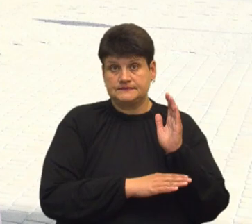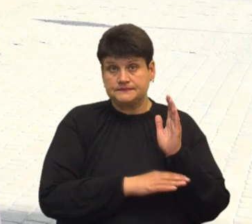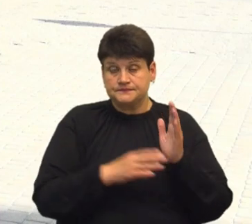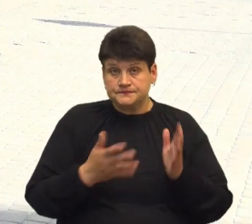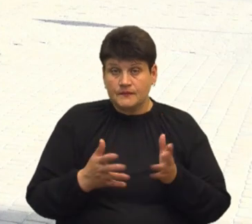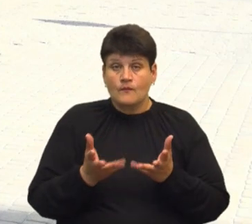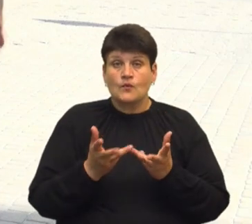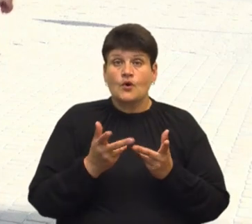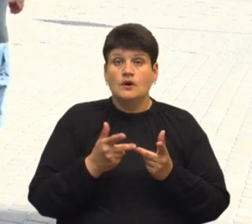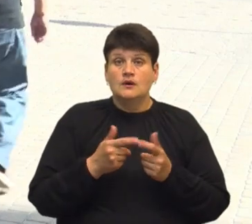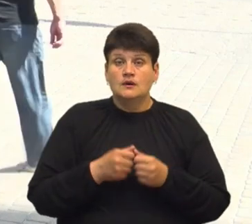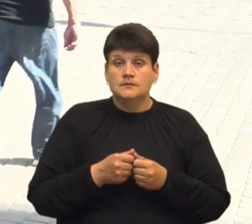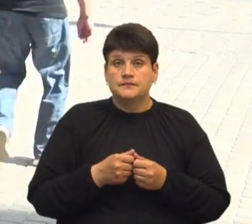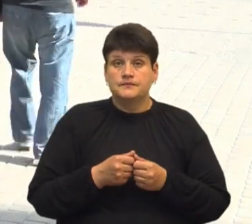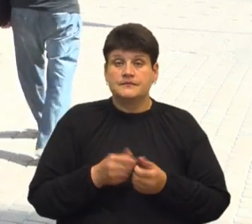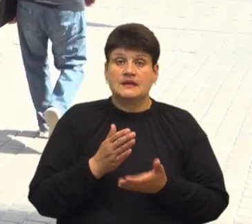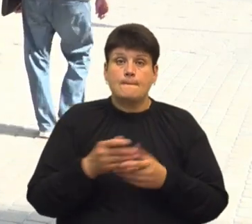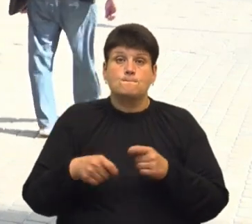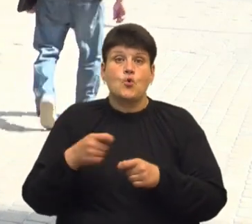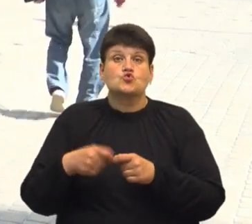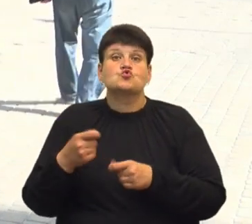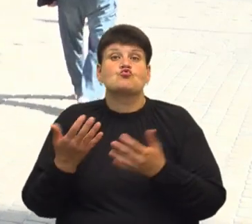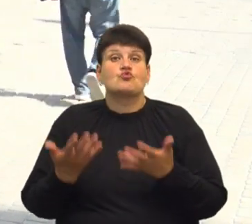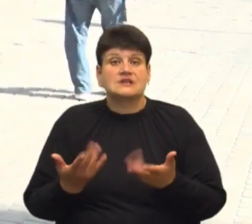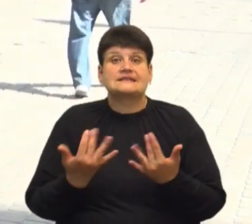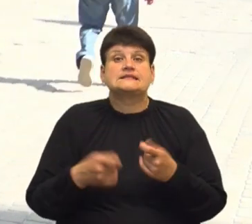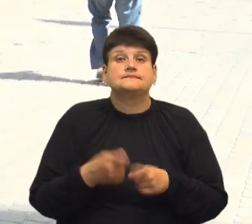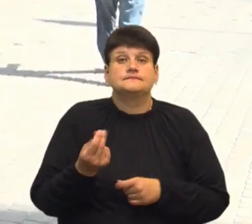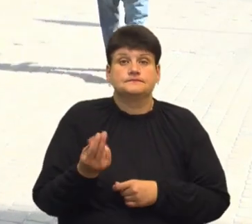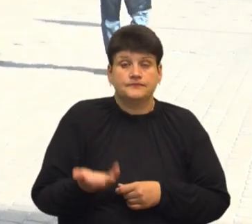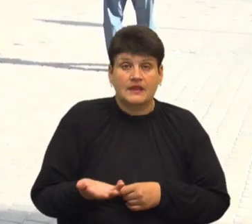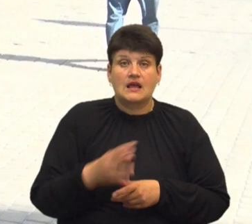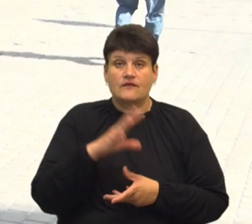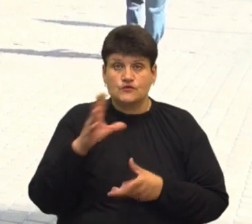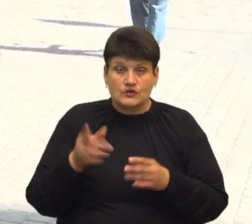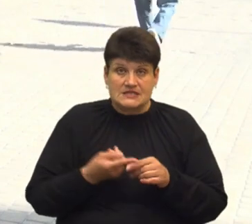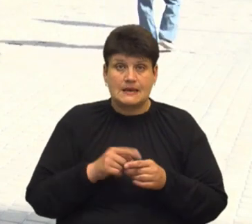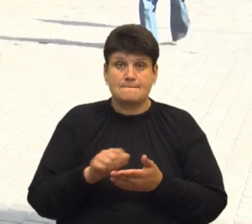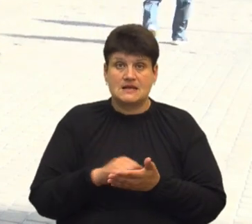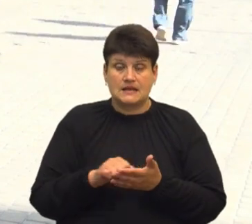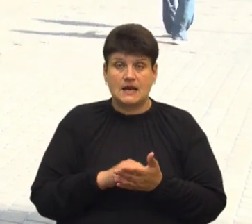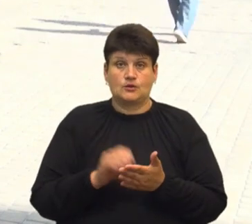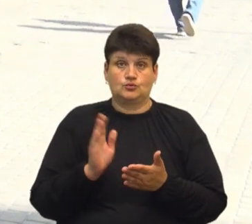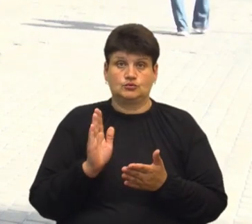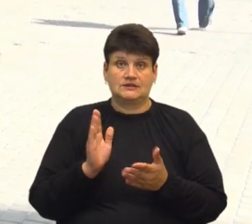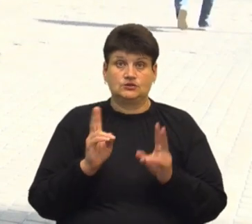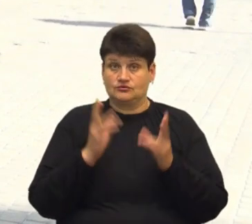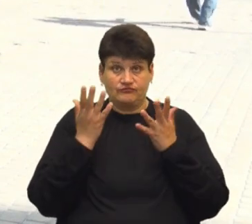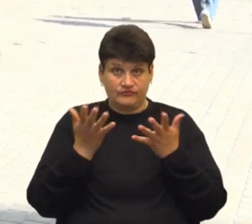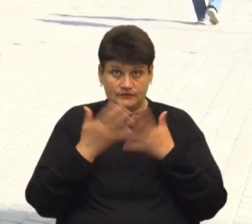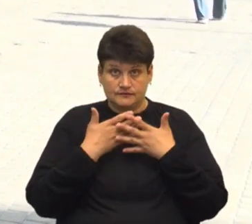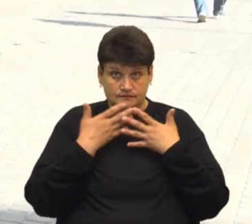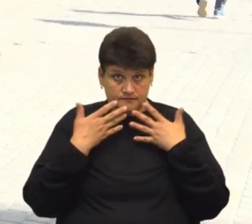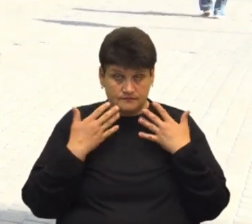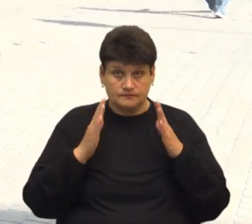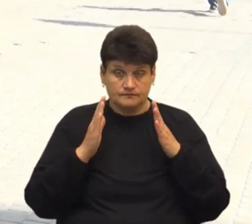обрахувати наявні пошкодження, які є, завдані збитки. І після цього ці матеріали справи, якщо не буде встановлено, хто це зрізав ці даних